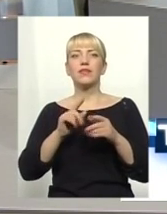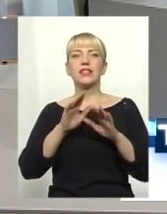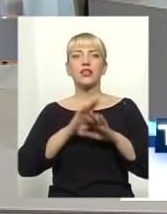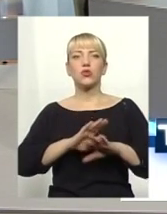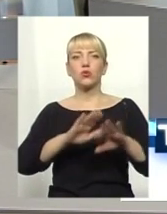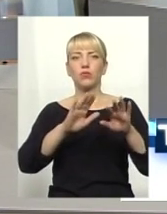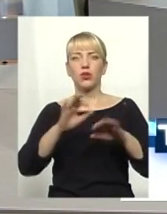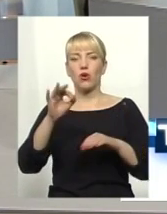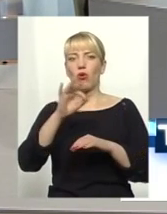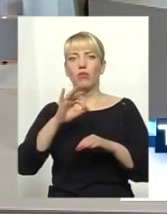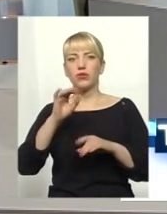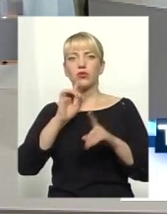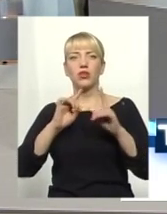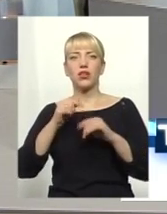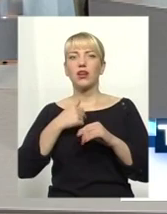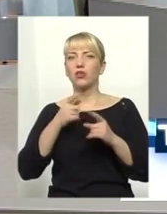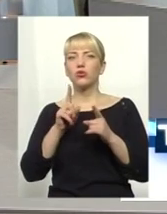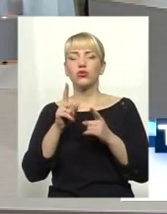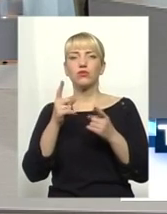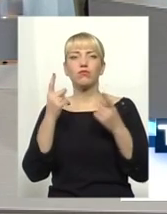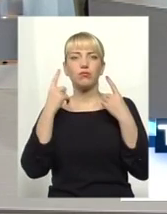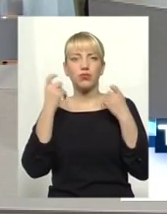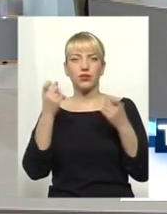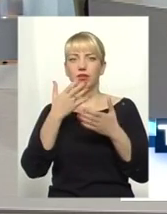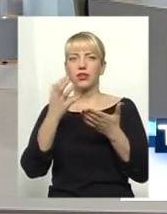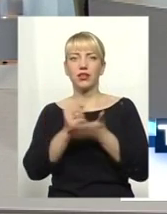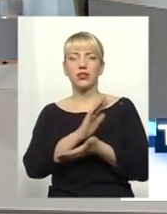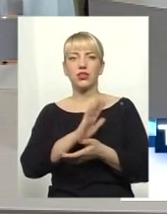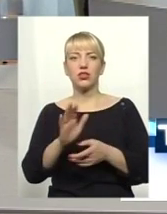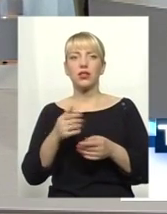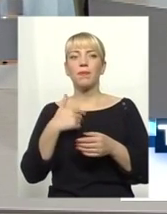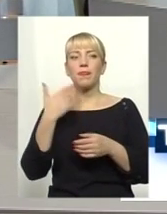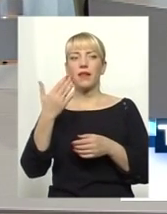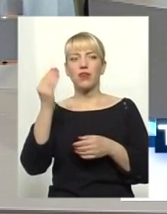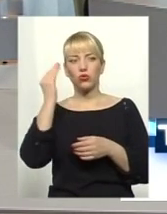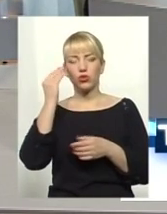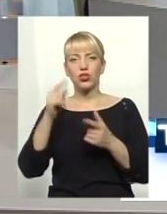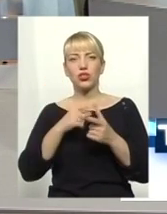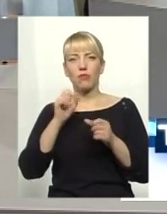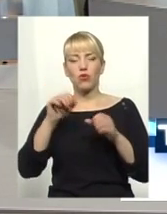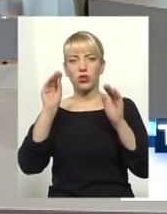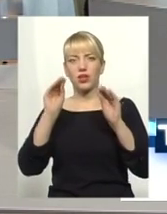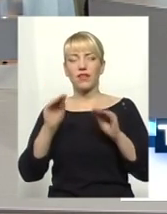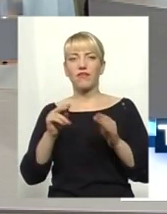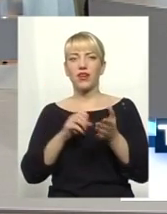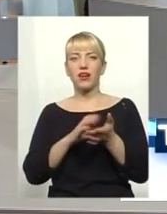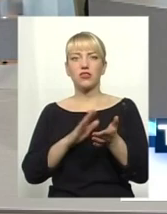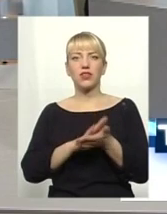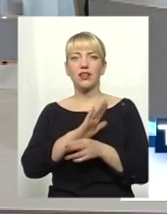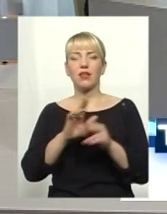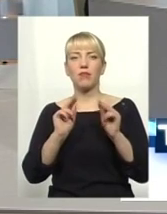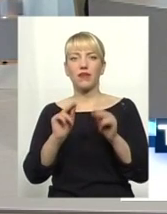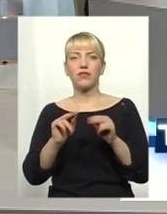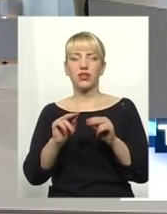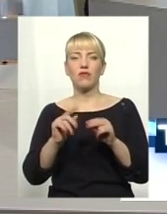аж ваг я не знайшла. Все ж таки, на вашу думку, чи можуть декларанти вказувати неправдиву інформацію і, якщо